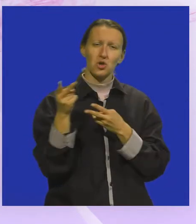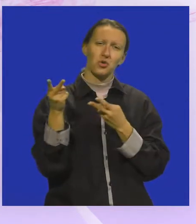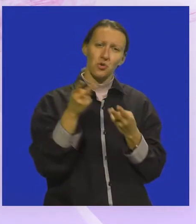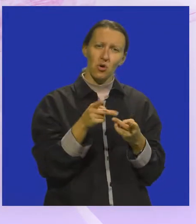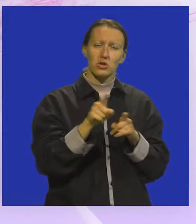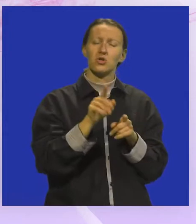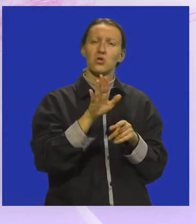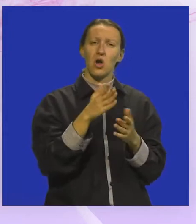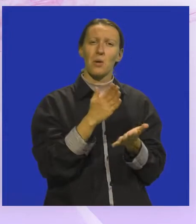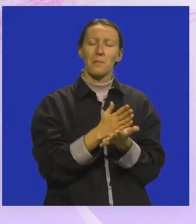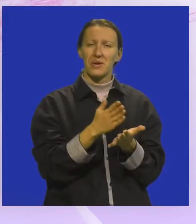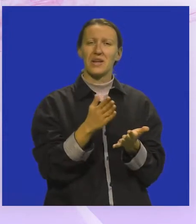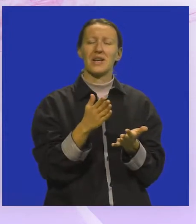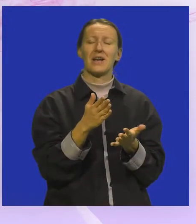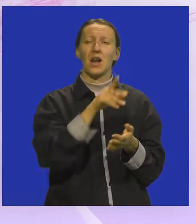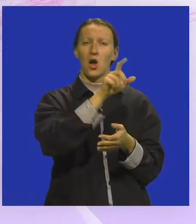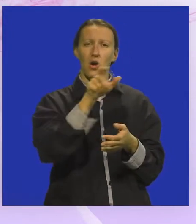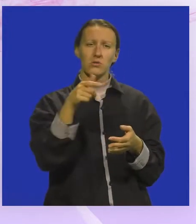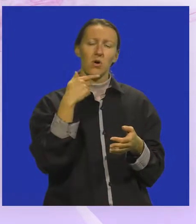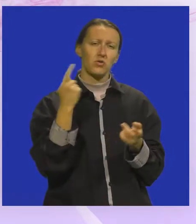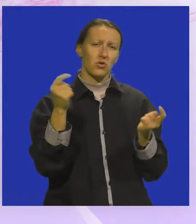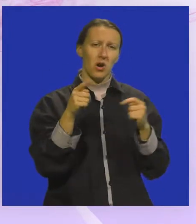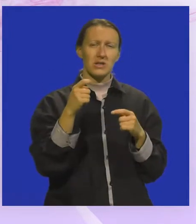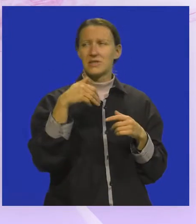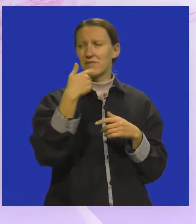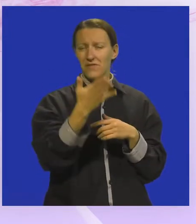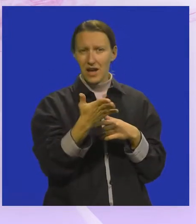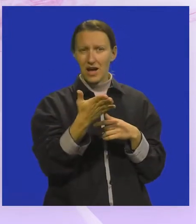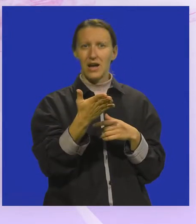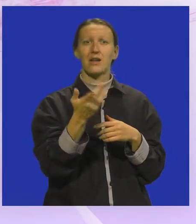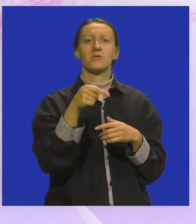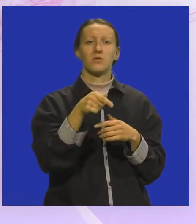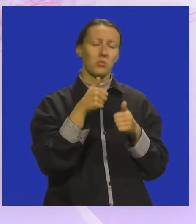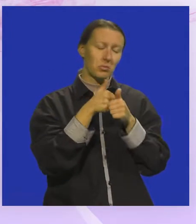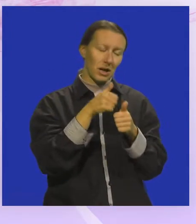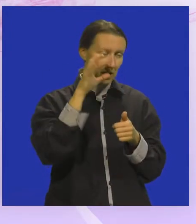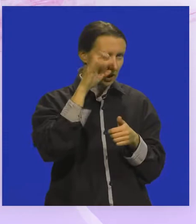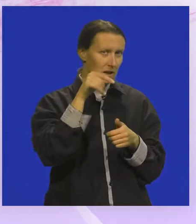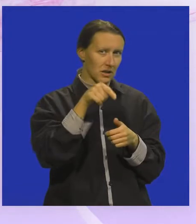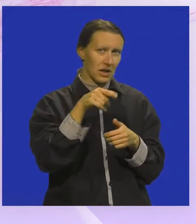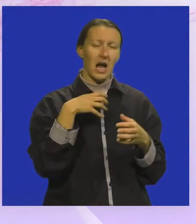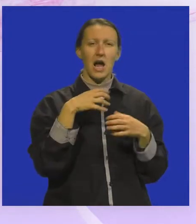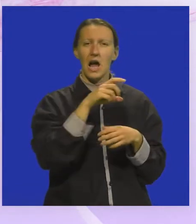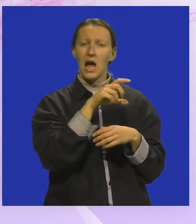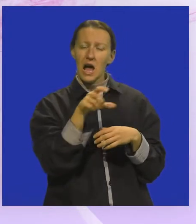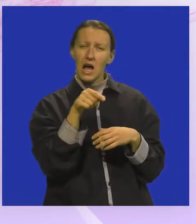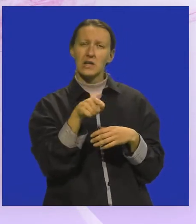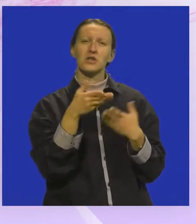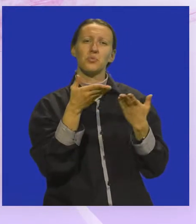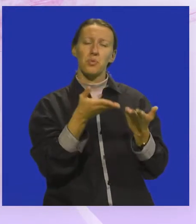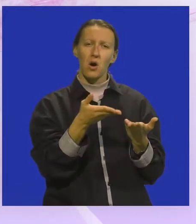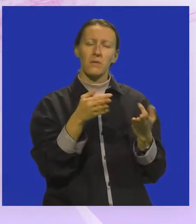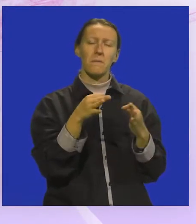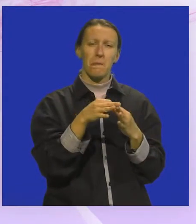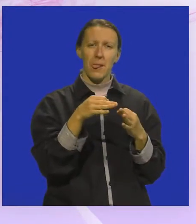uglavnom isto tako bili, dakle osobe koje su dolazile izvana pa su tu pratile i taj pomalo kazališnu ponudu,